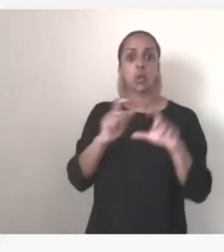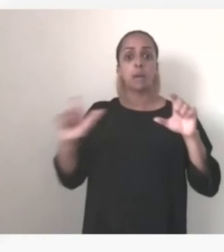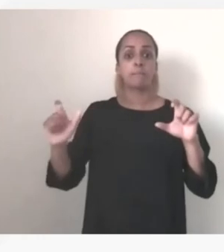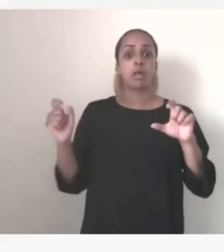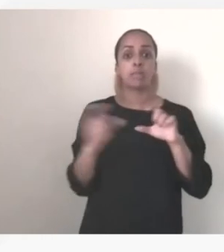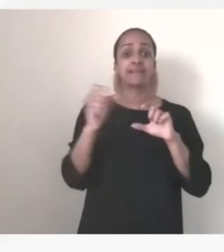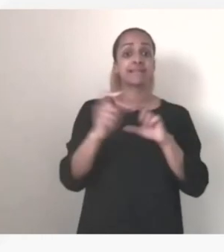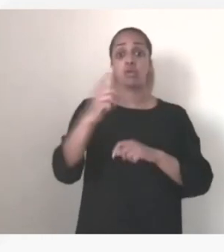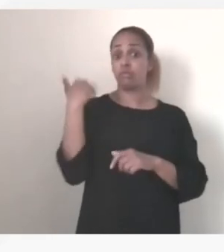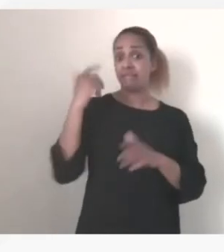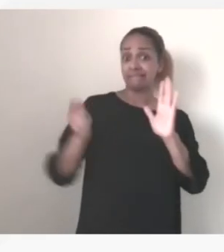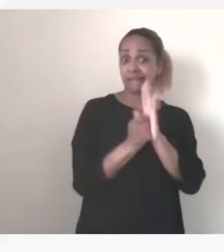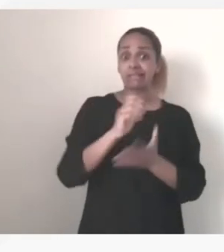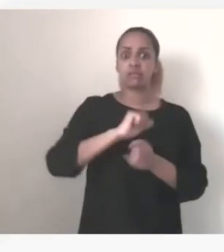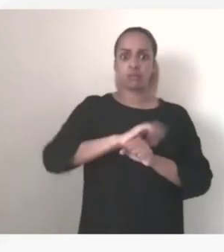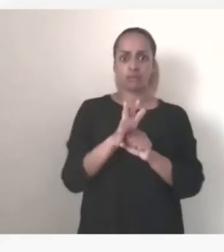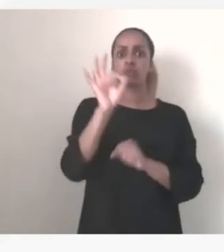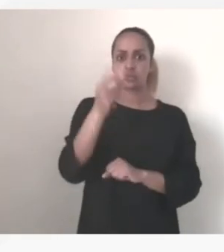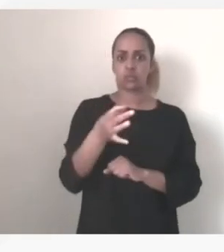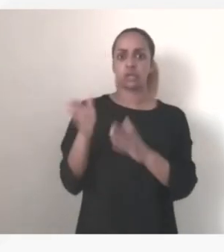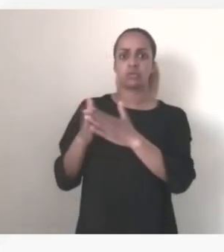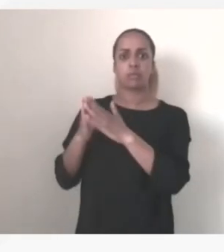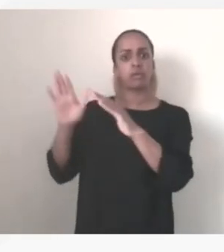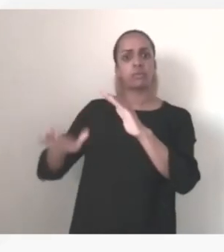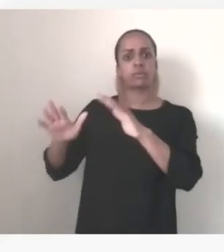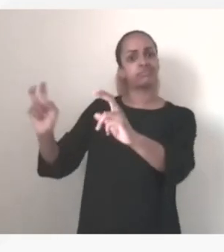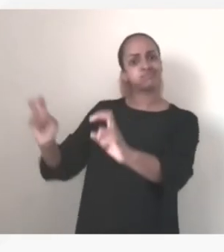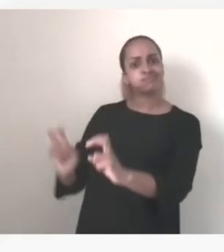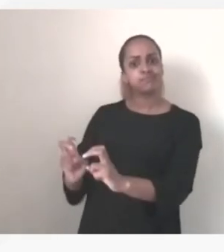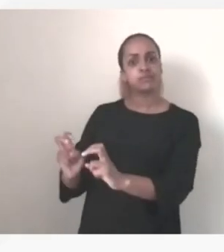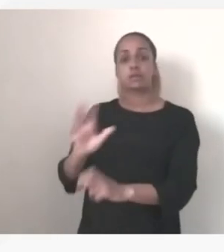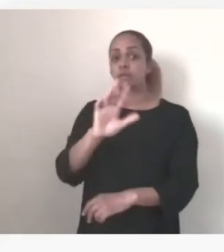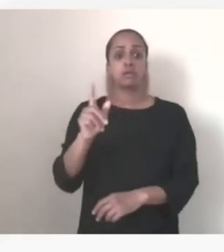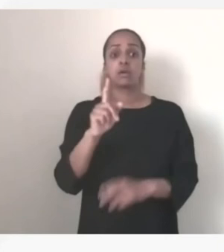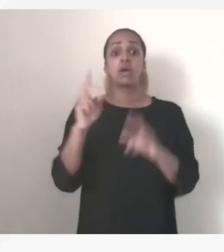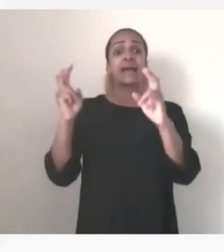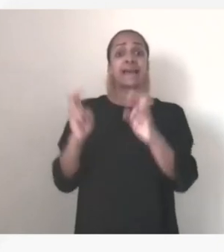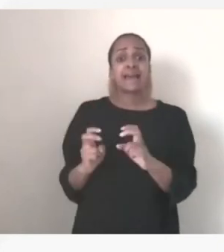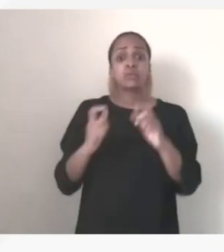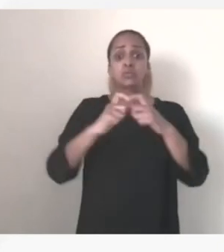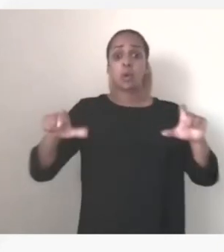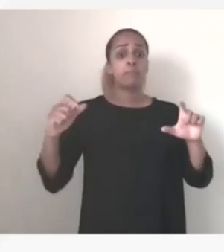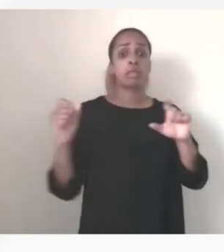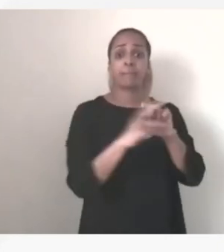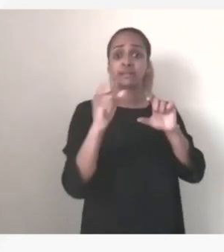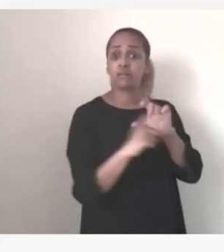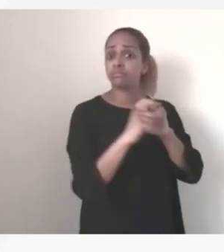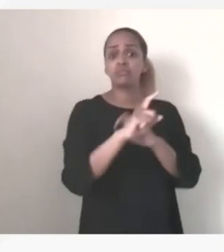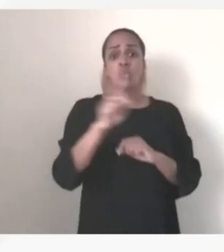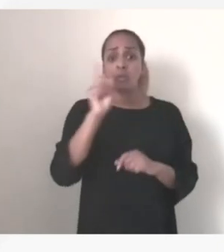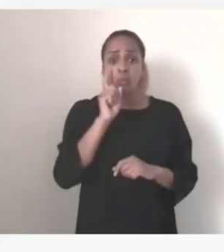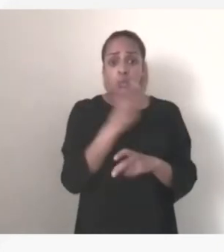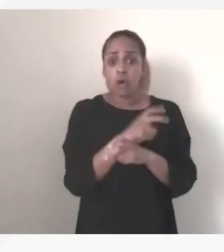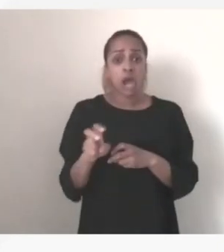alors je vais être très ouvert avec vous j'ai vu effectivement on n pas demandé de réduction de la bande passante on n'a pas de risque aujourd'hui d'encombrement